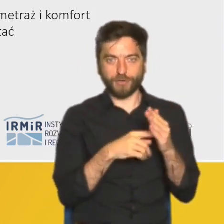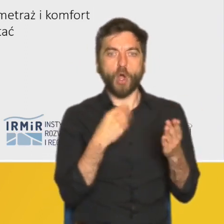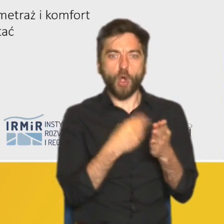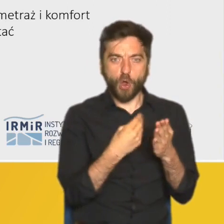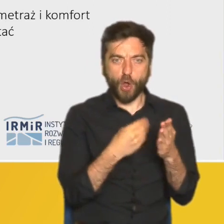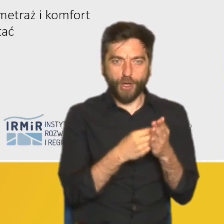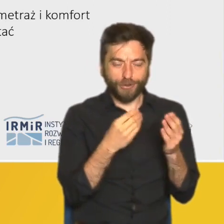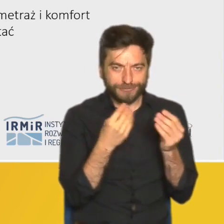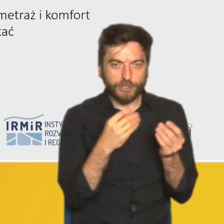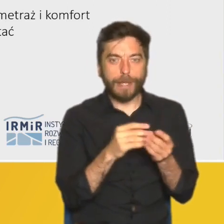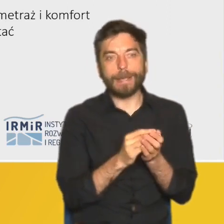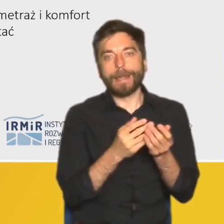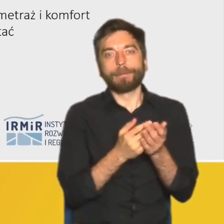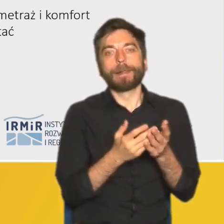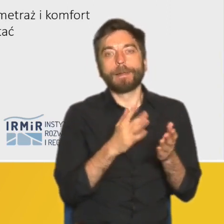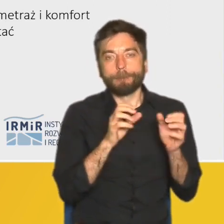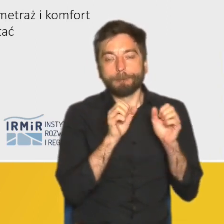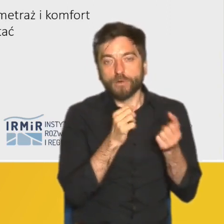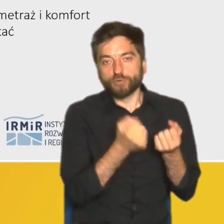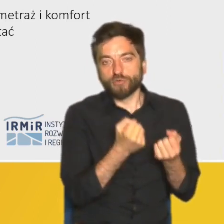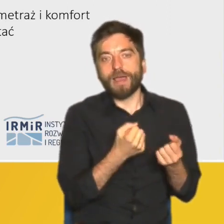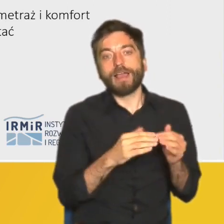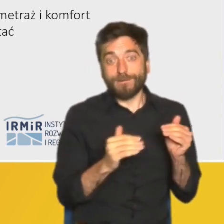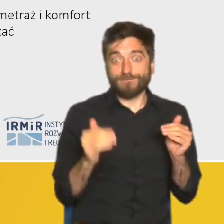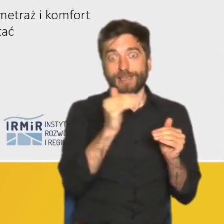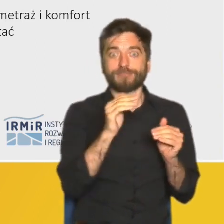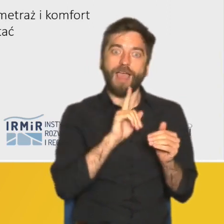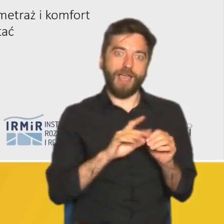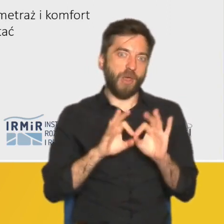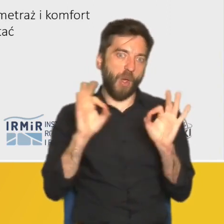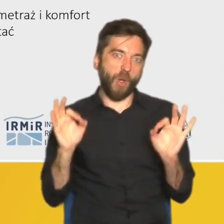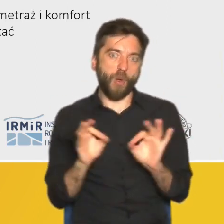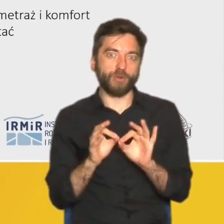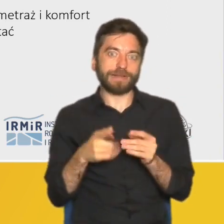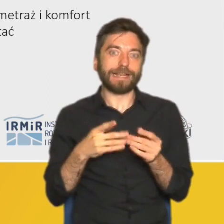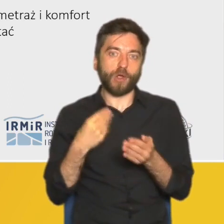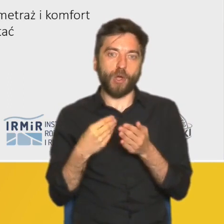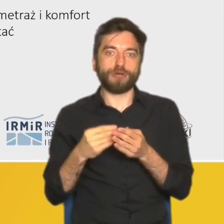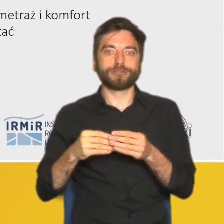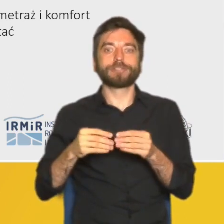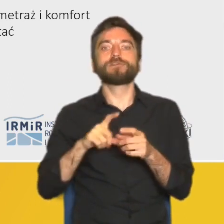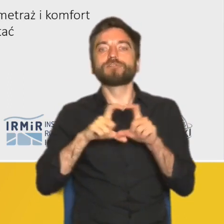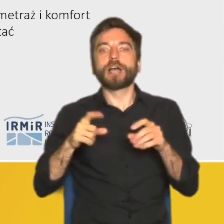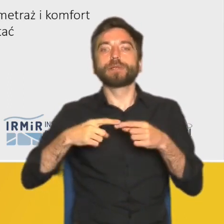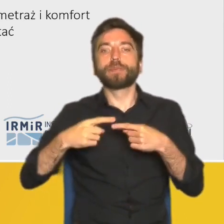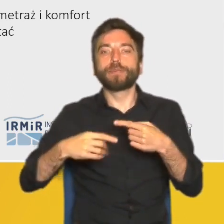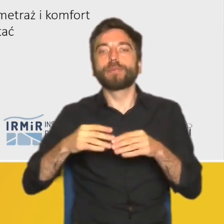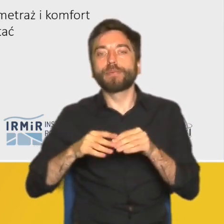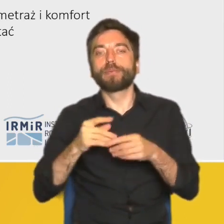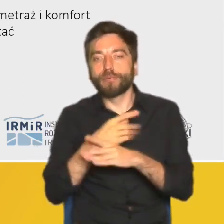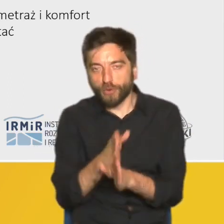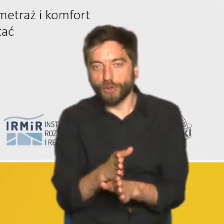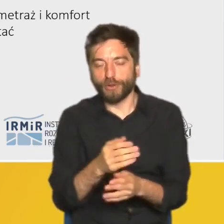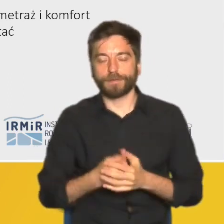sumarycznie wyższe niż mieszkania w budynku wielorodzinnym, ale przynajmniej są to koszty rozłożone w czasie, w przeciwieństwie do konieczności wyłożenia od razu